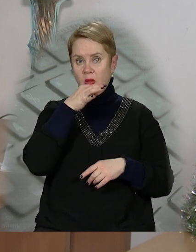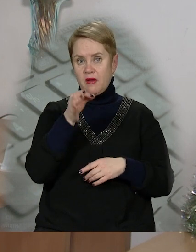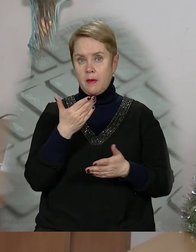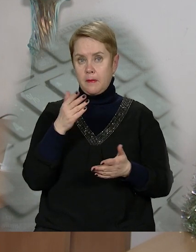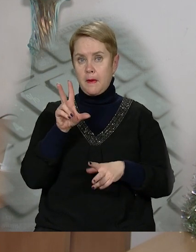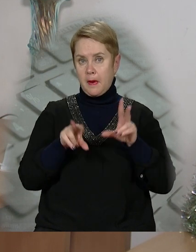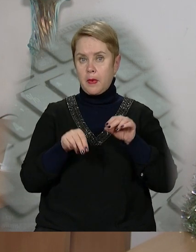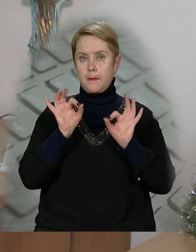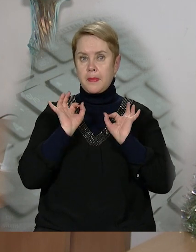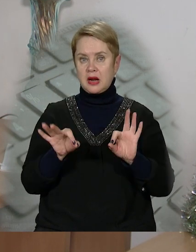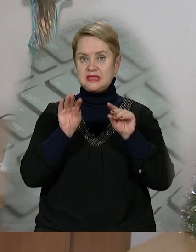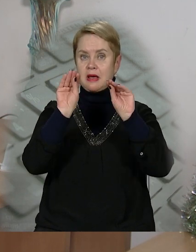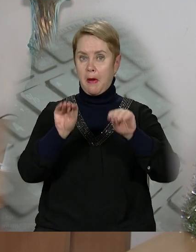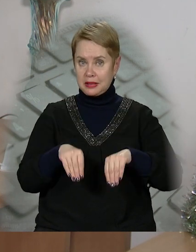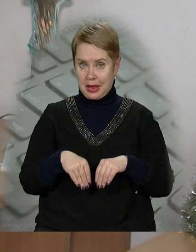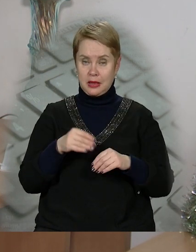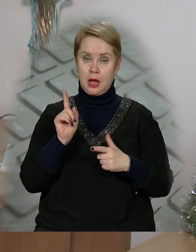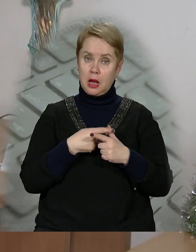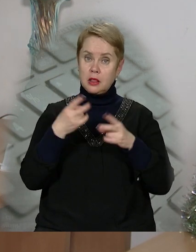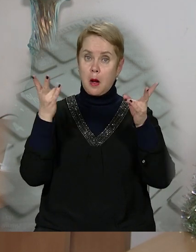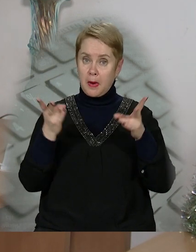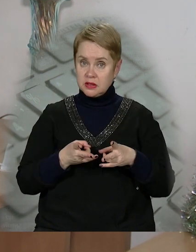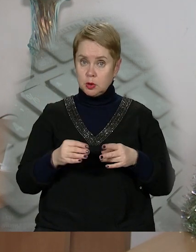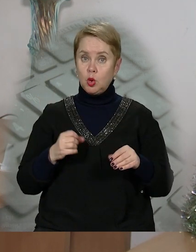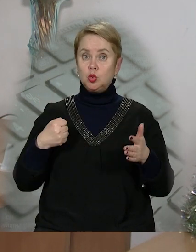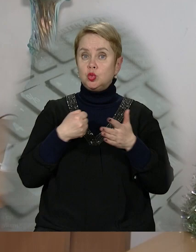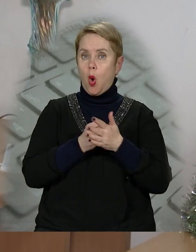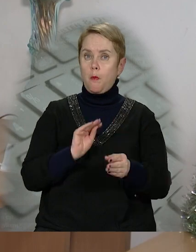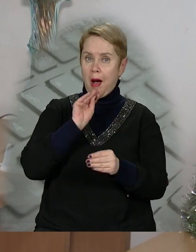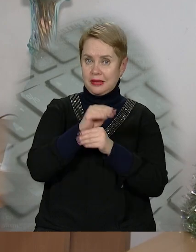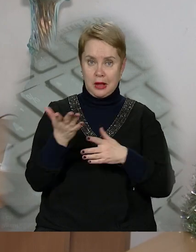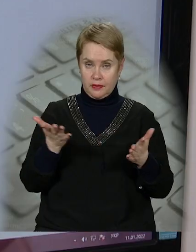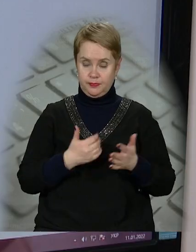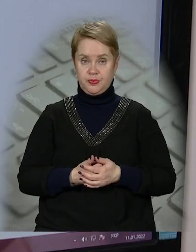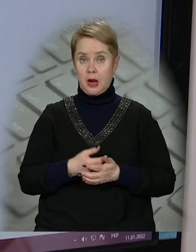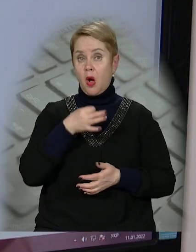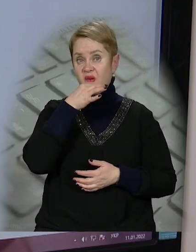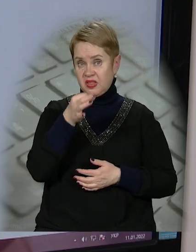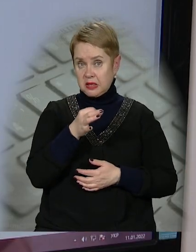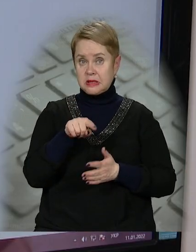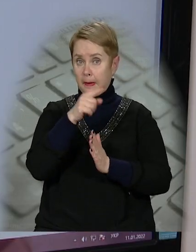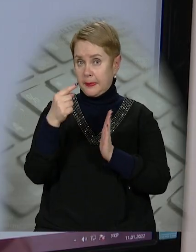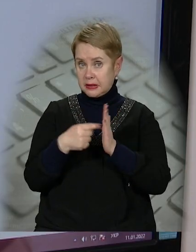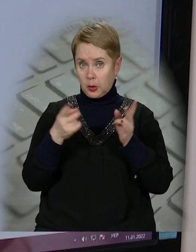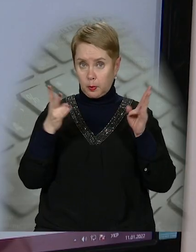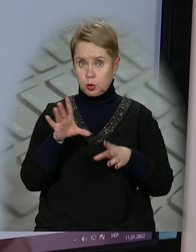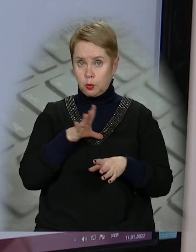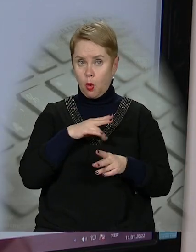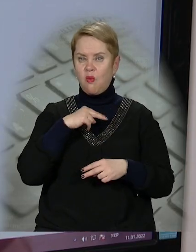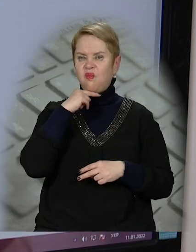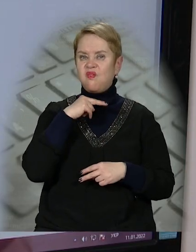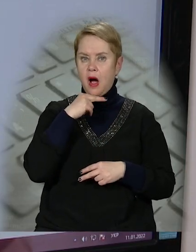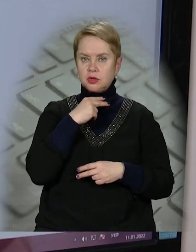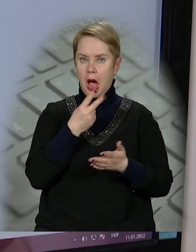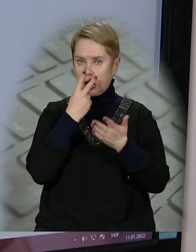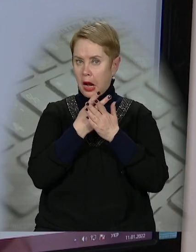відповідь про правильність заповнення або необхідність доповнення якогось. Відповідаючи на питання, потрібно бути